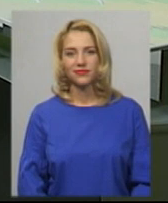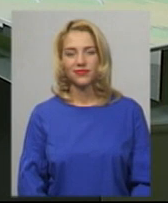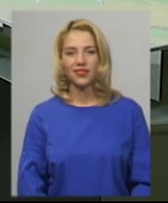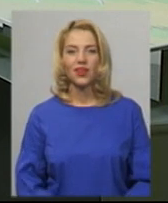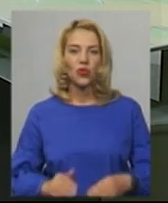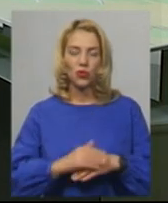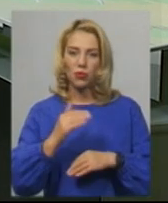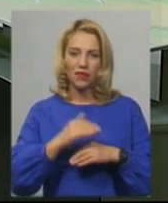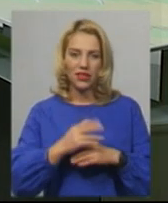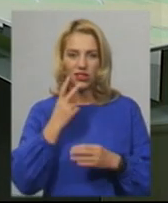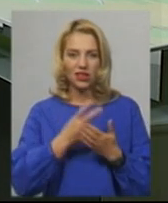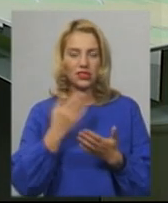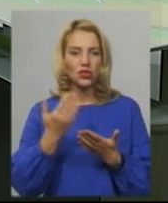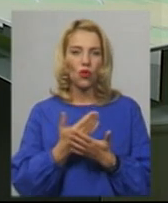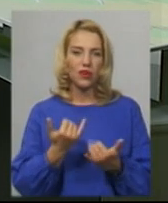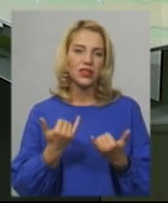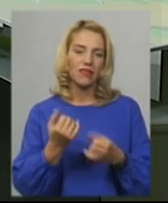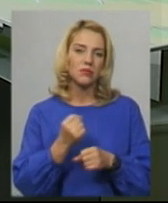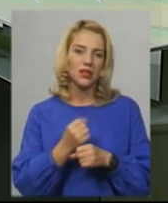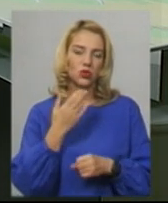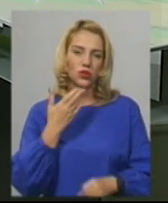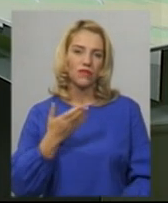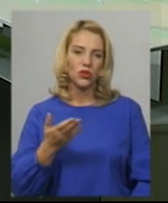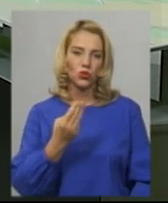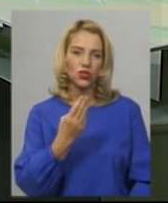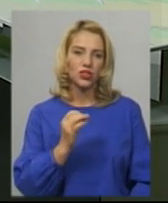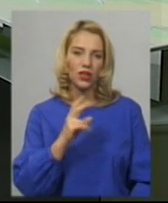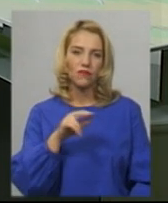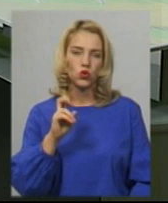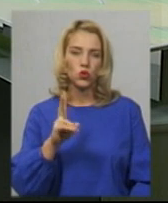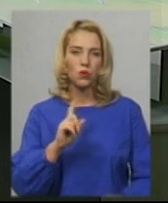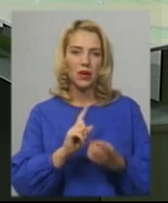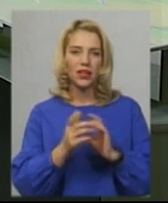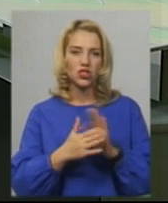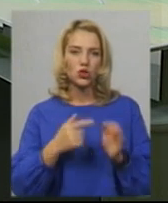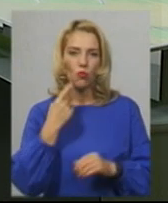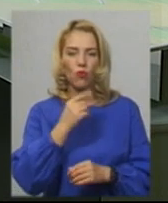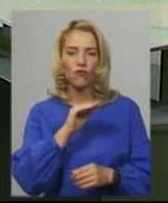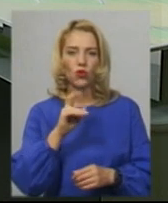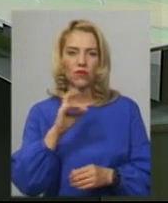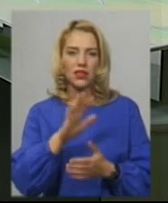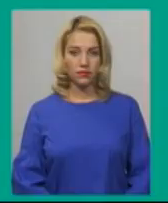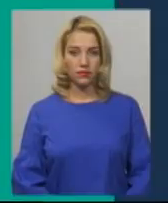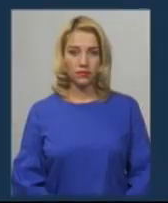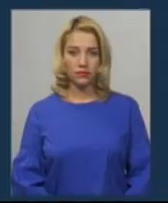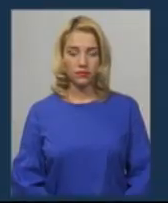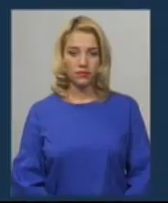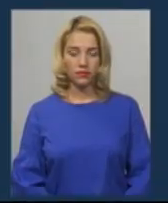Доброго вечора, ефірі новини. У студії для вас працює ведуча Катерина Шевчук. На жесту умову перекладає Оксана Фіновська. Далі ви побачите.